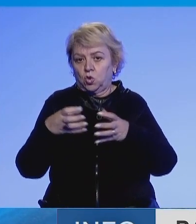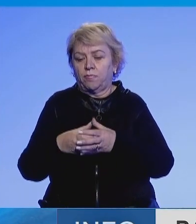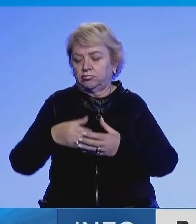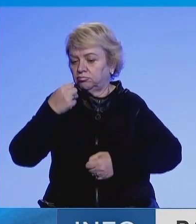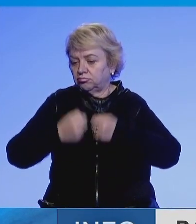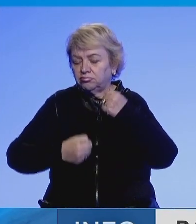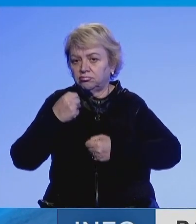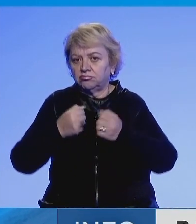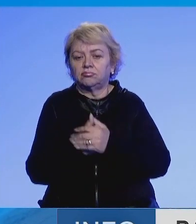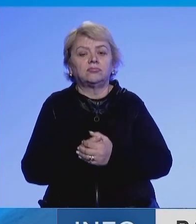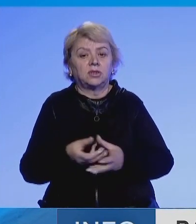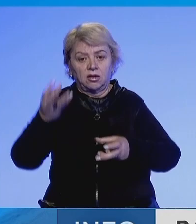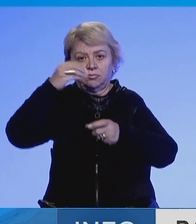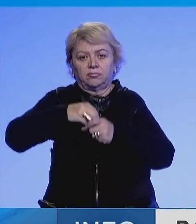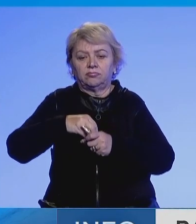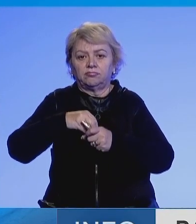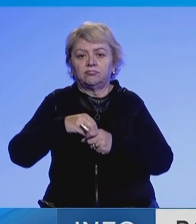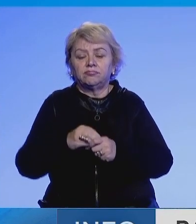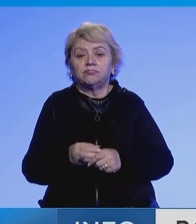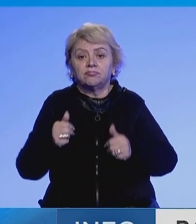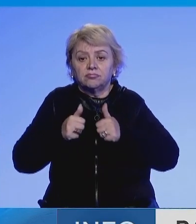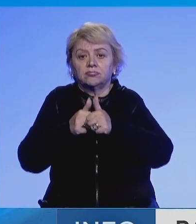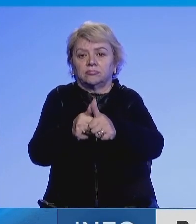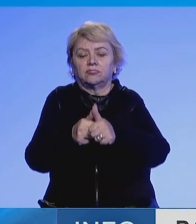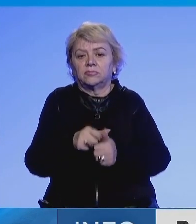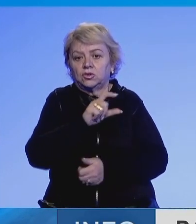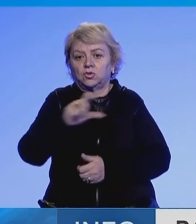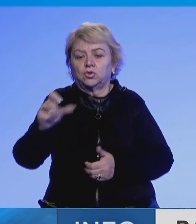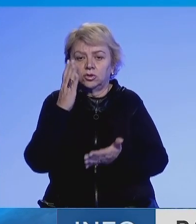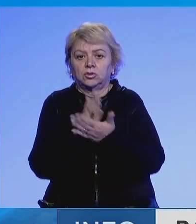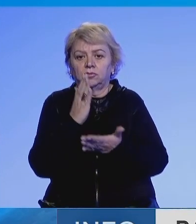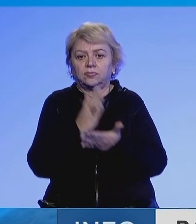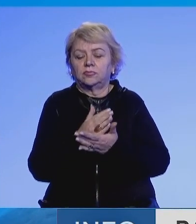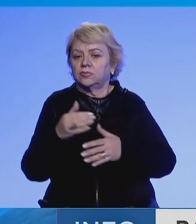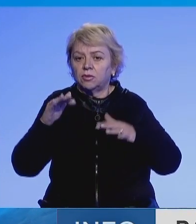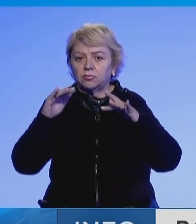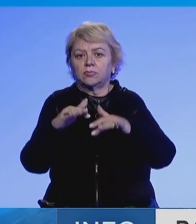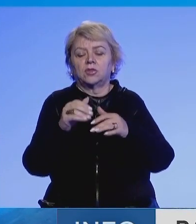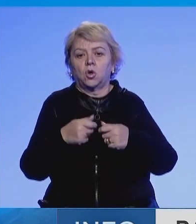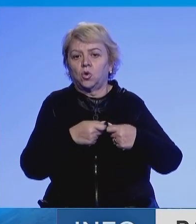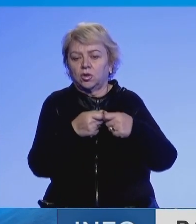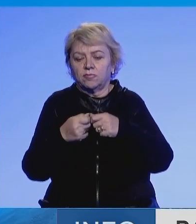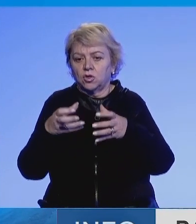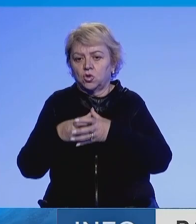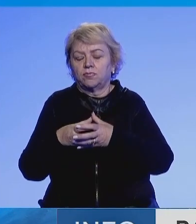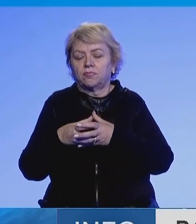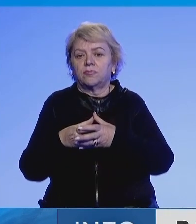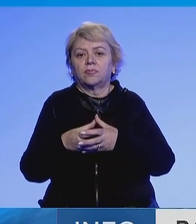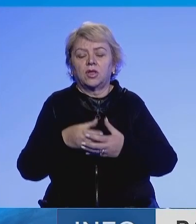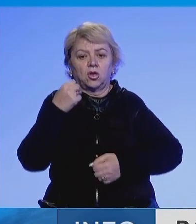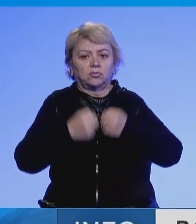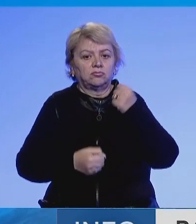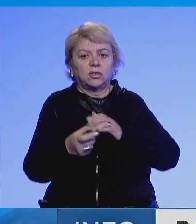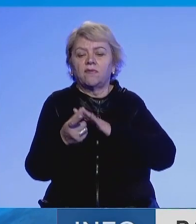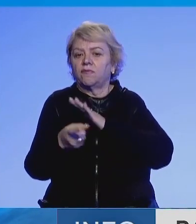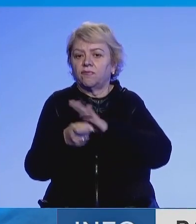organizuar ka marë pies aktive në kryerje në veprave penale, pies marje ose organizemi grupit kriminal dhe vrasje